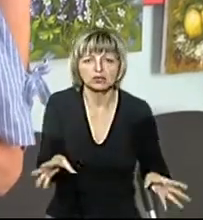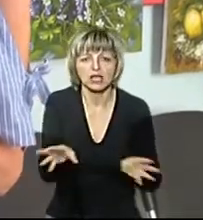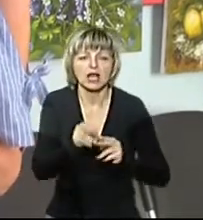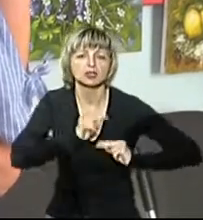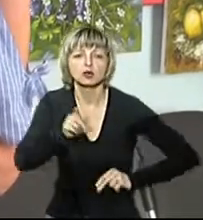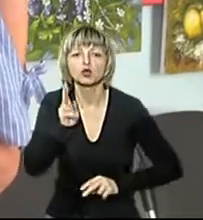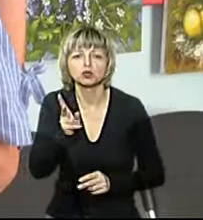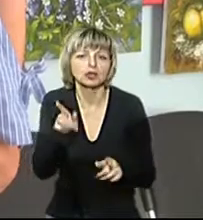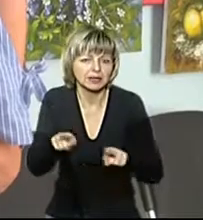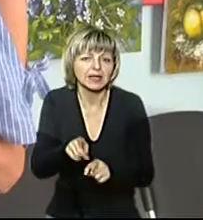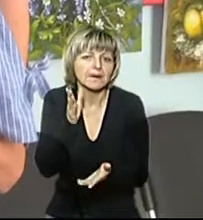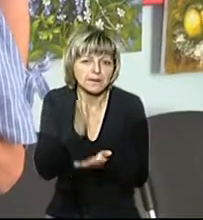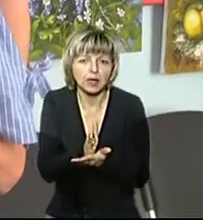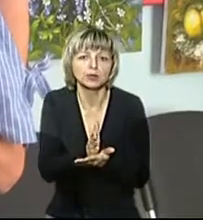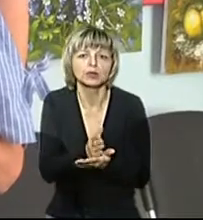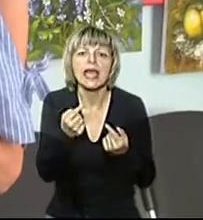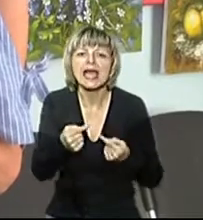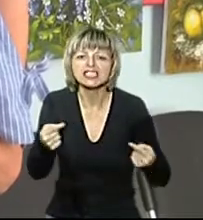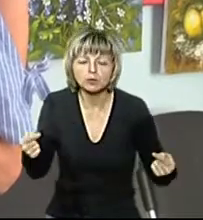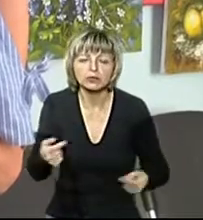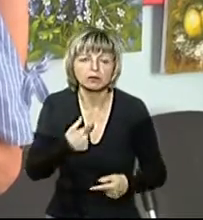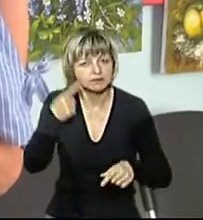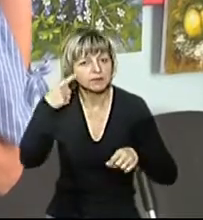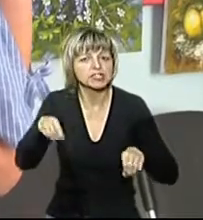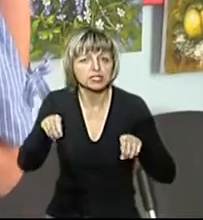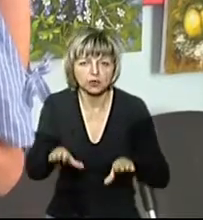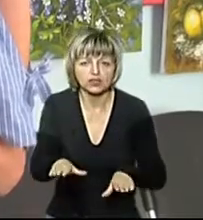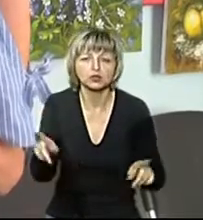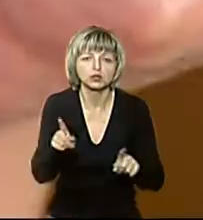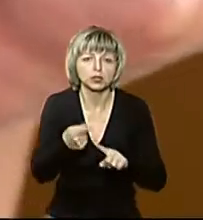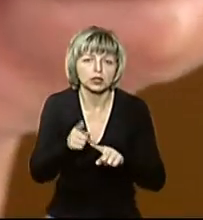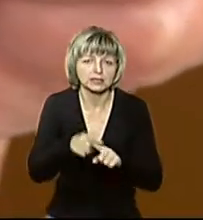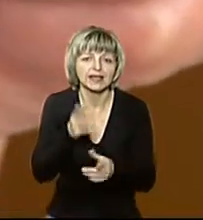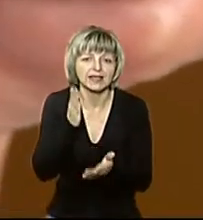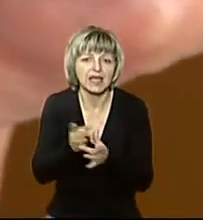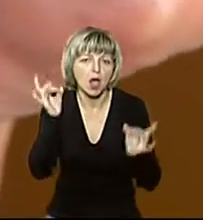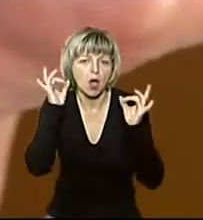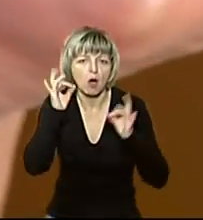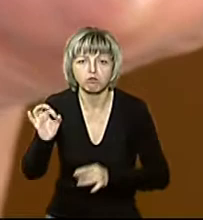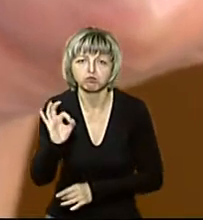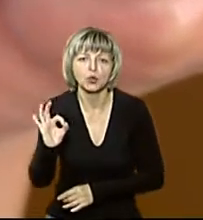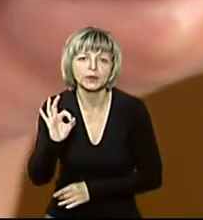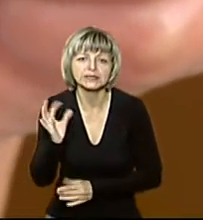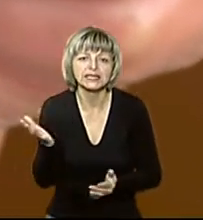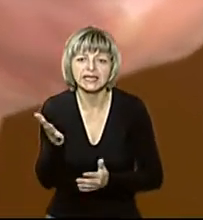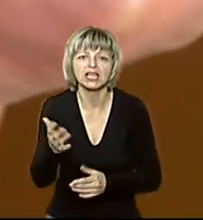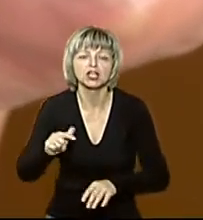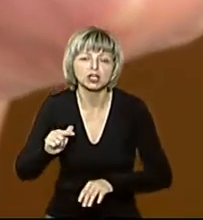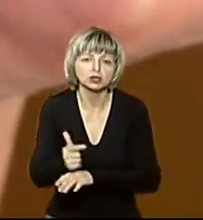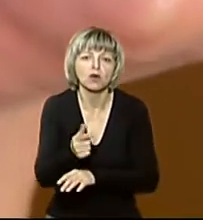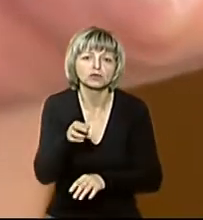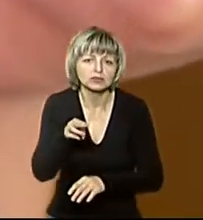мають в колекції подібні експонати, все-таки ми прийшли до висновку, що це, власне, є бобинці, які, знову таки,